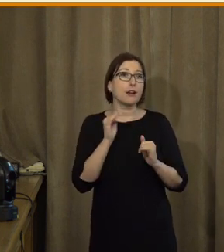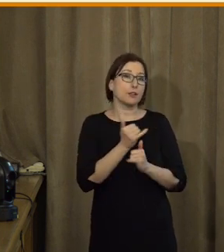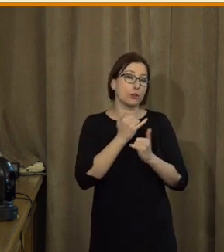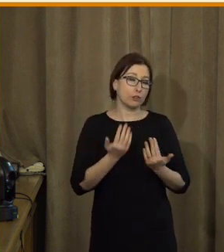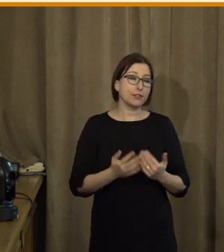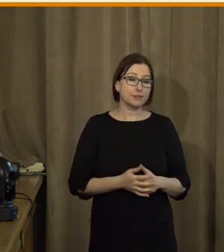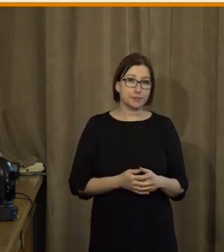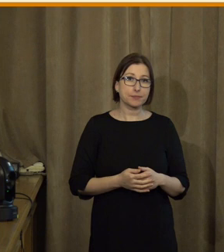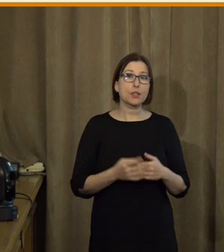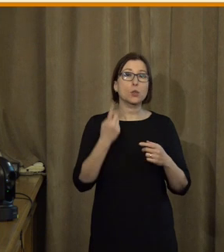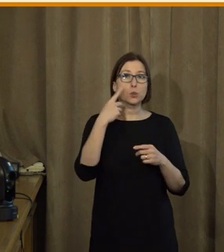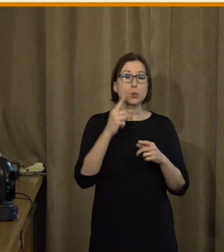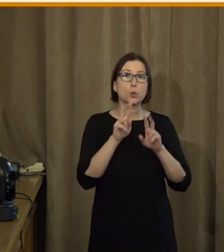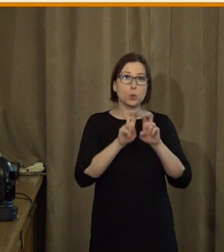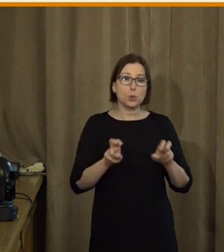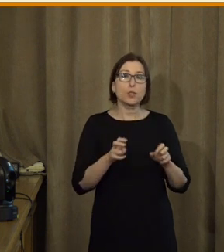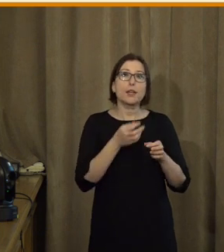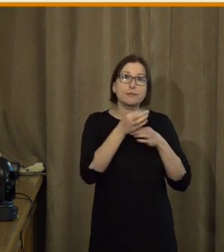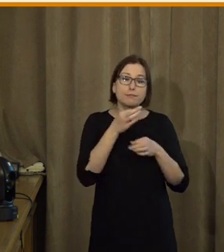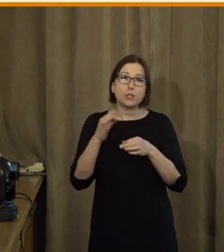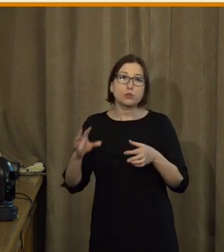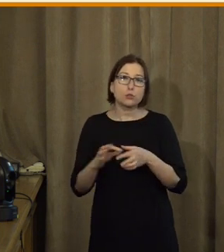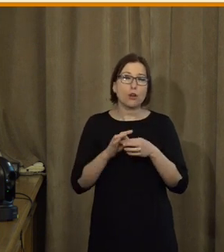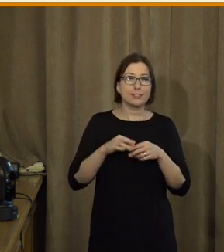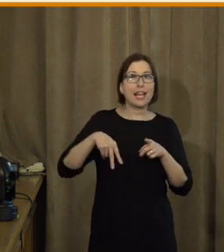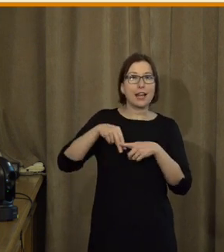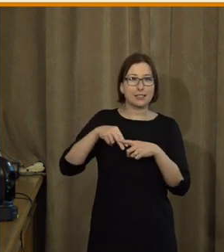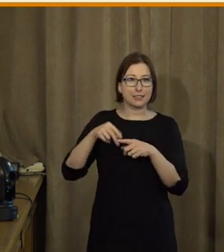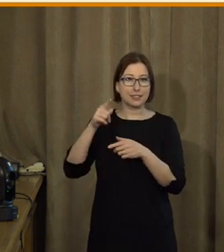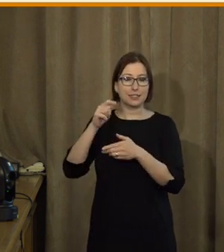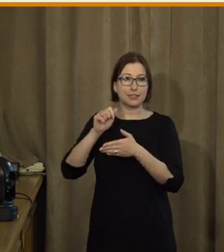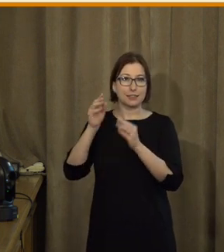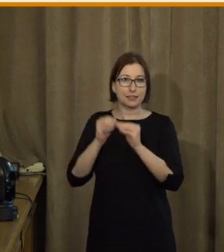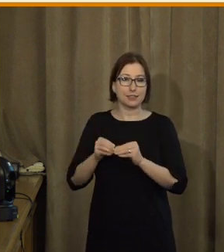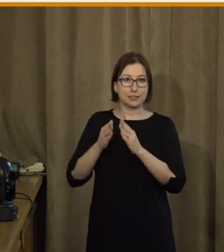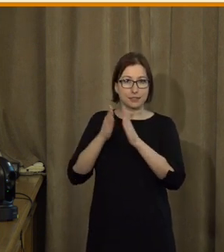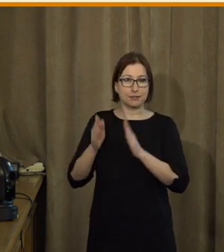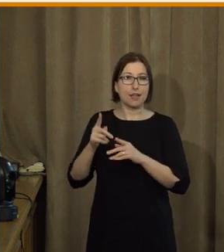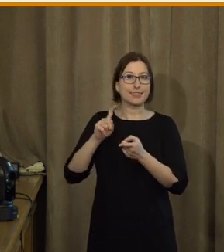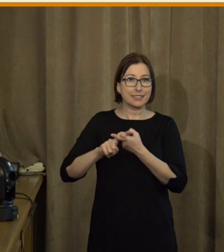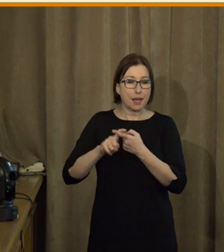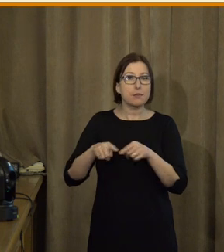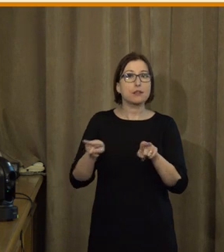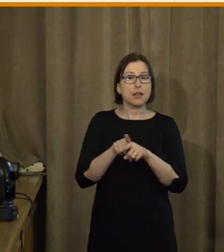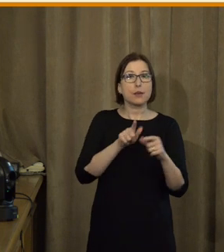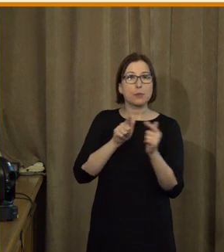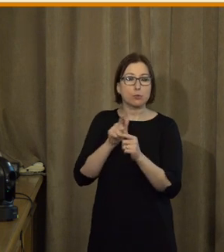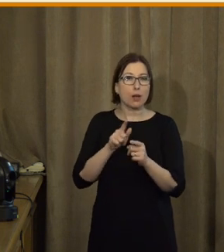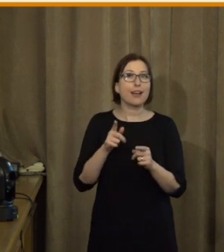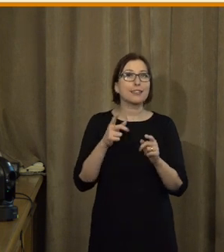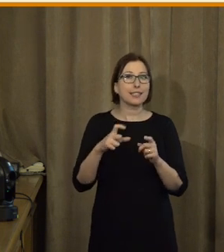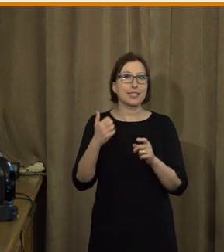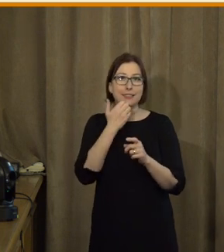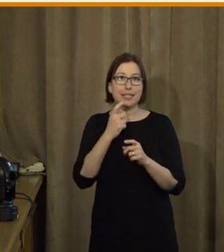Tuto studii jsme vytvořili ve spolupráci s analytickým ústavem STEM a finančním podpořil právě CZNIC. Plnou brzy